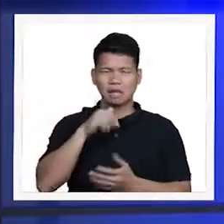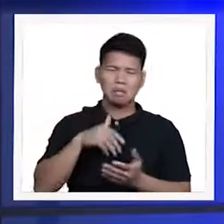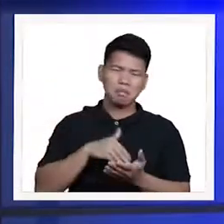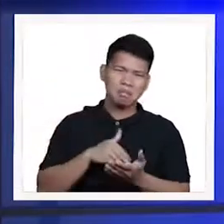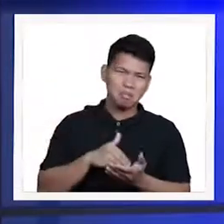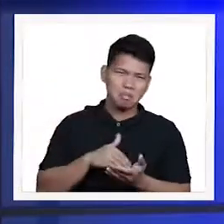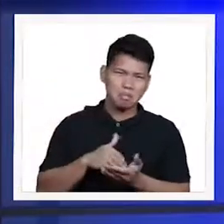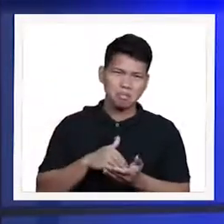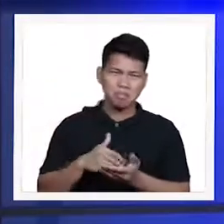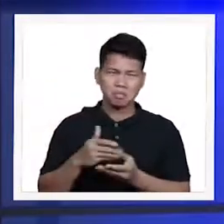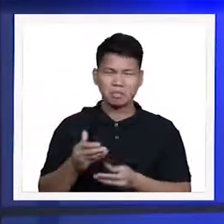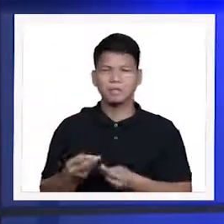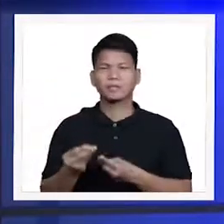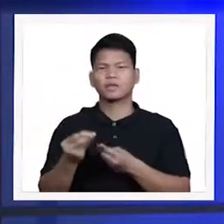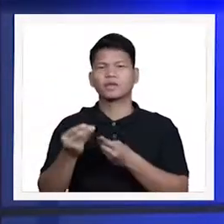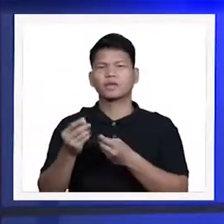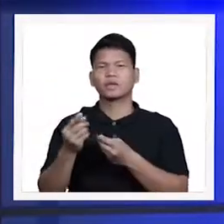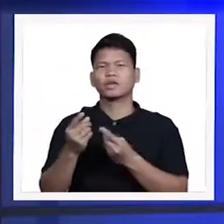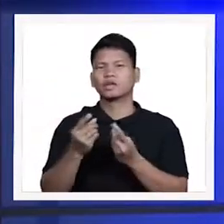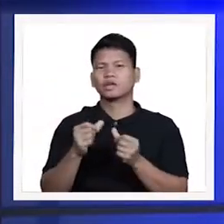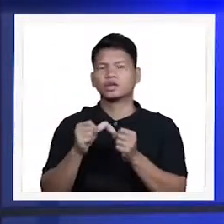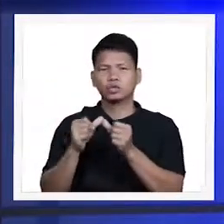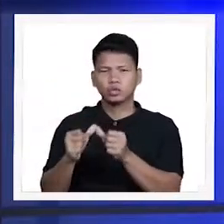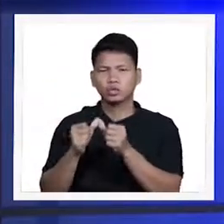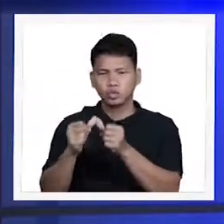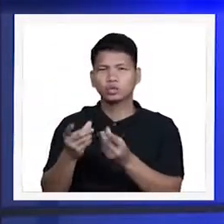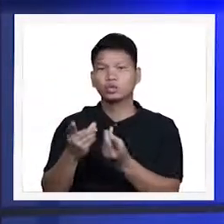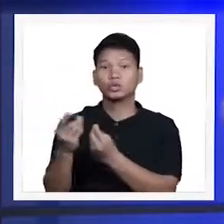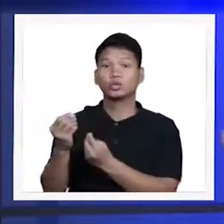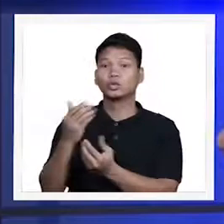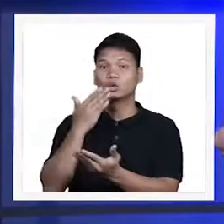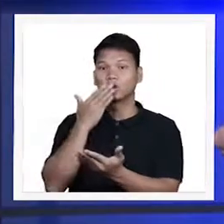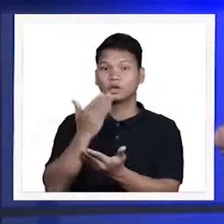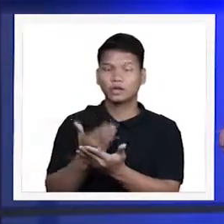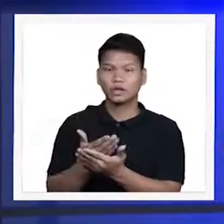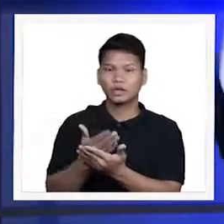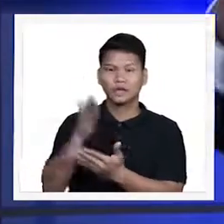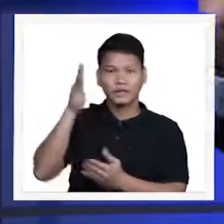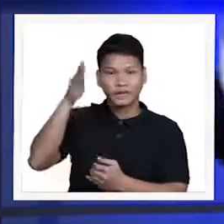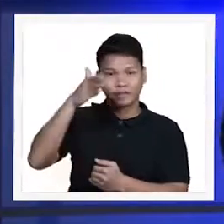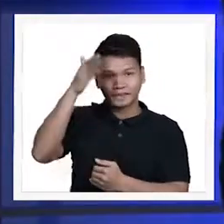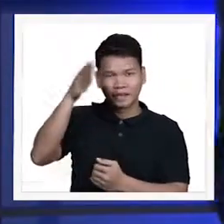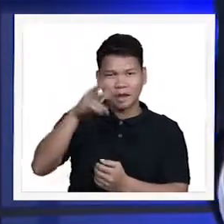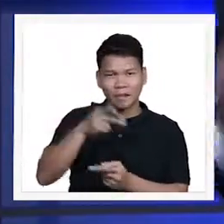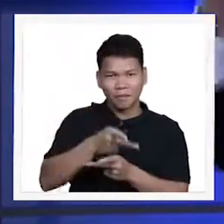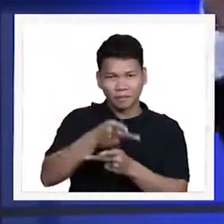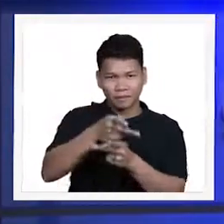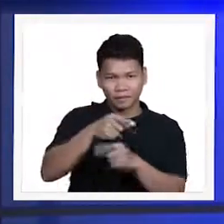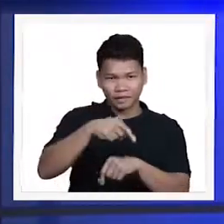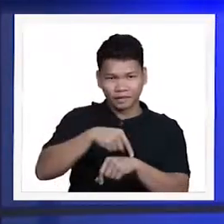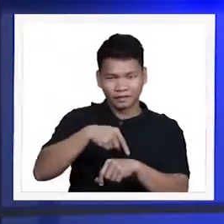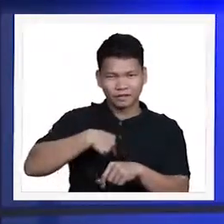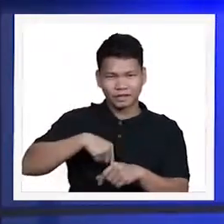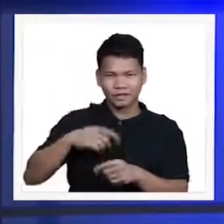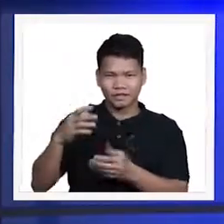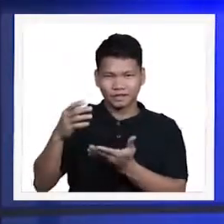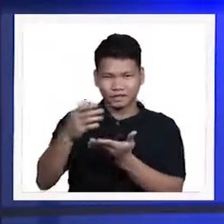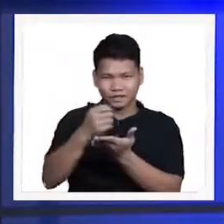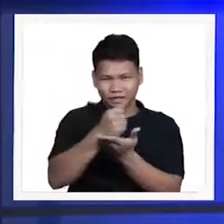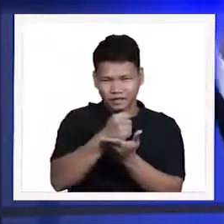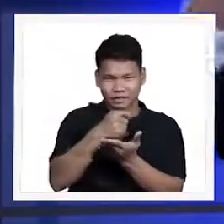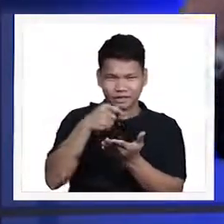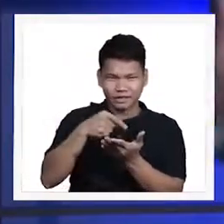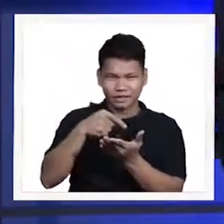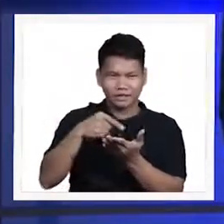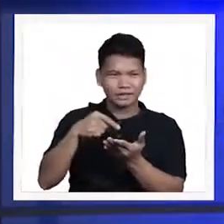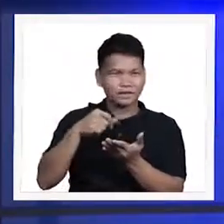wary in doing good for at the proper time we will reap a harvest if we